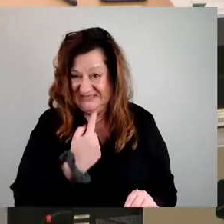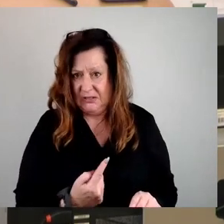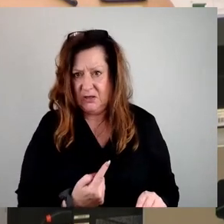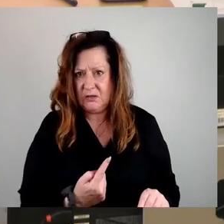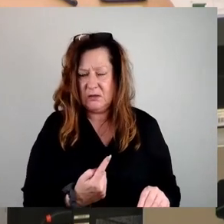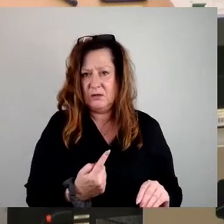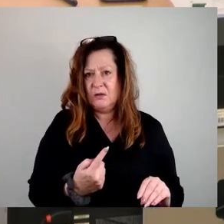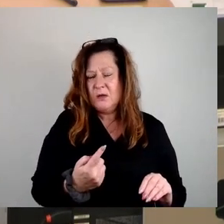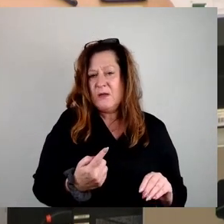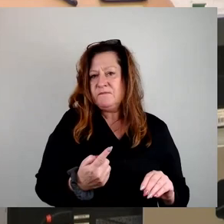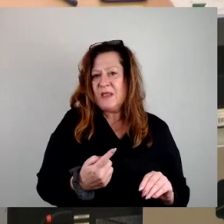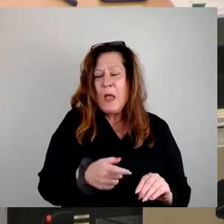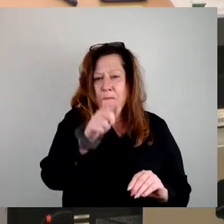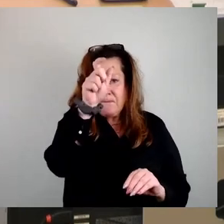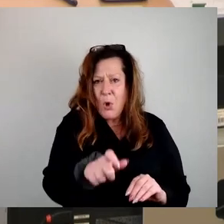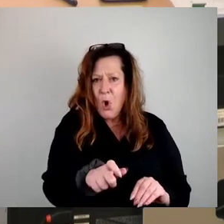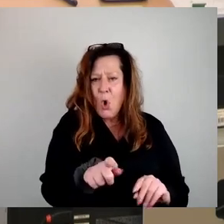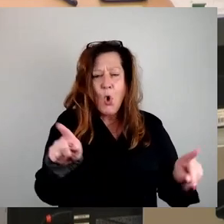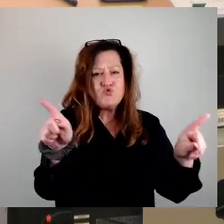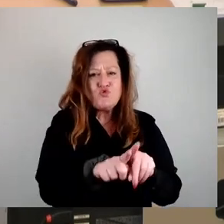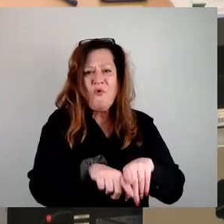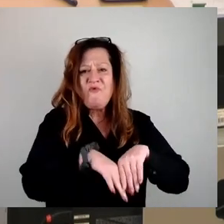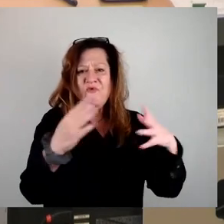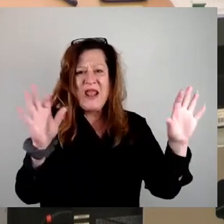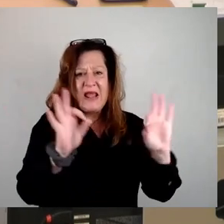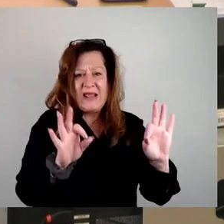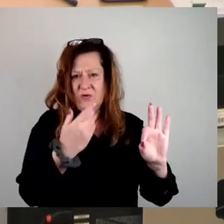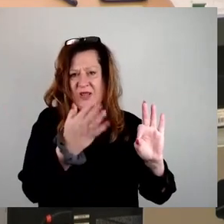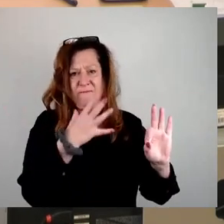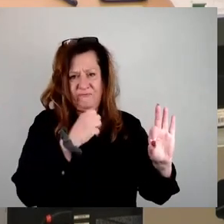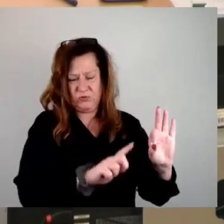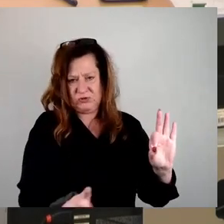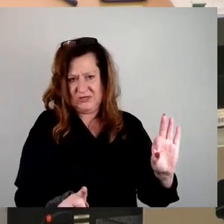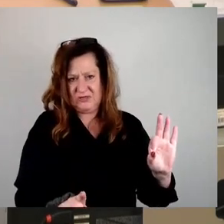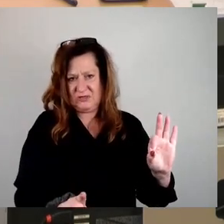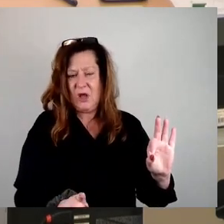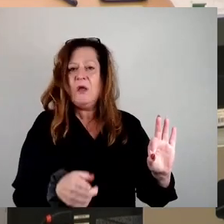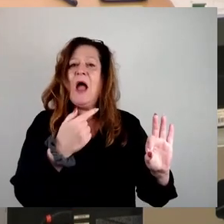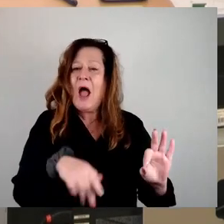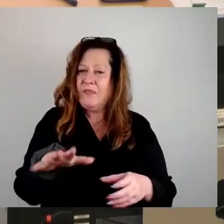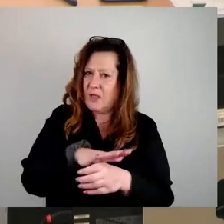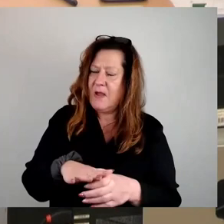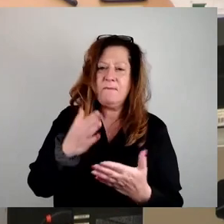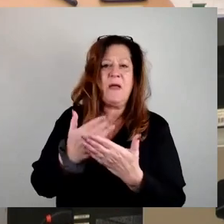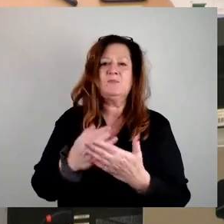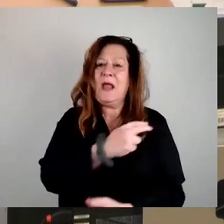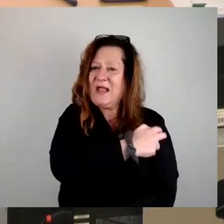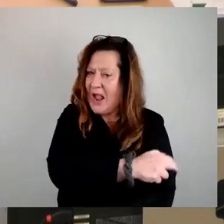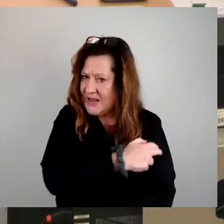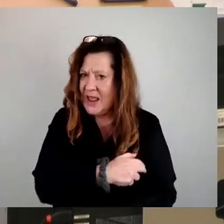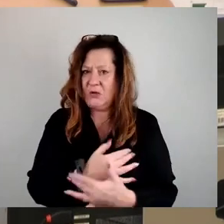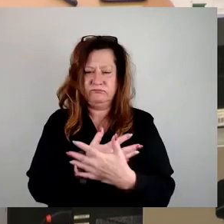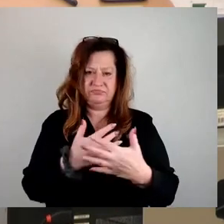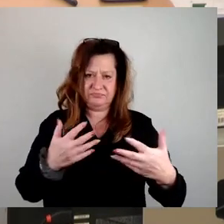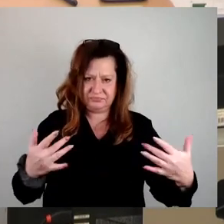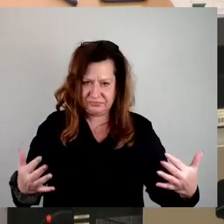zu viel Risiko mit auf den Weg geben, wie wir sie jetzt haben in anderen Bereichen, Krankenhaus, dies und jenes. Das sind alle Sachen,